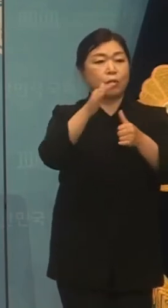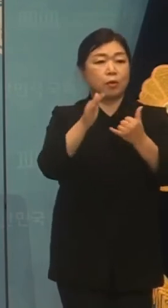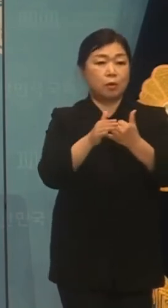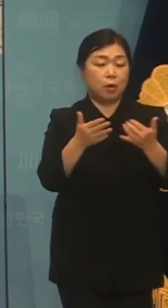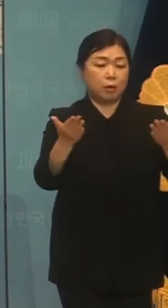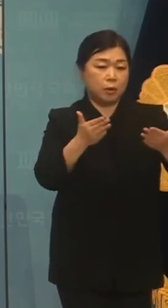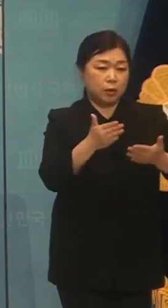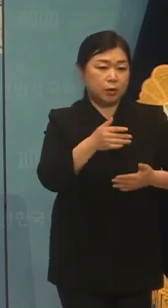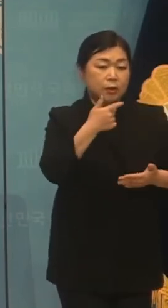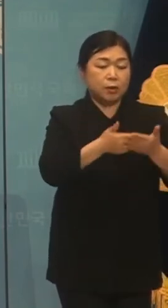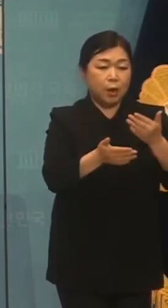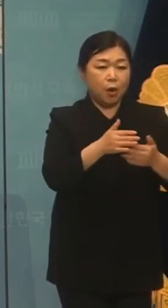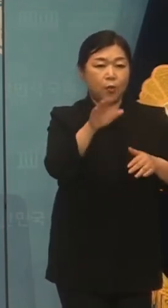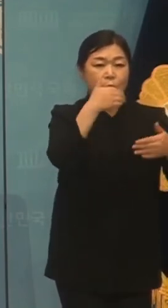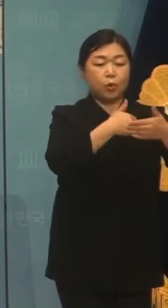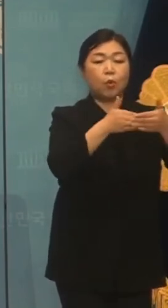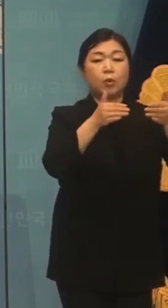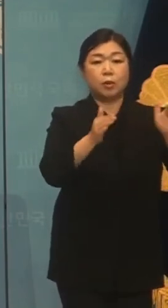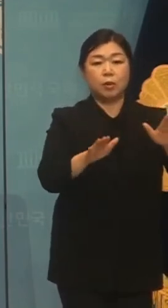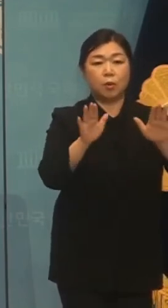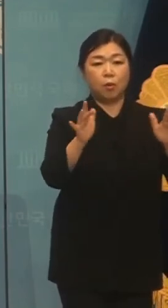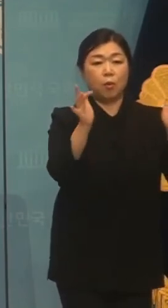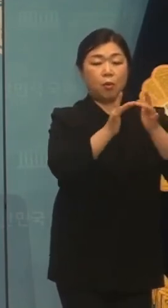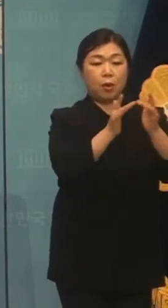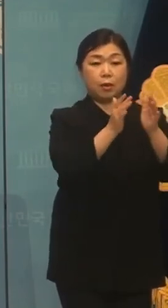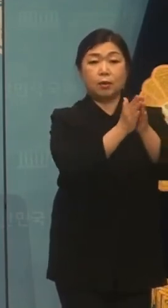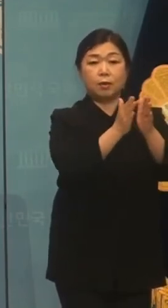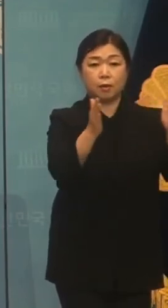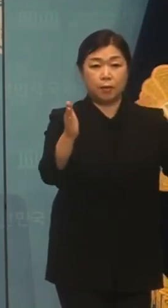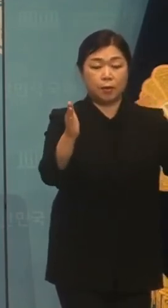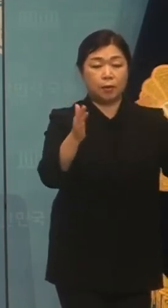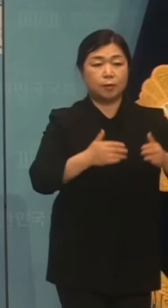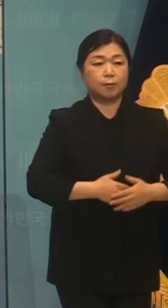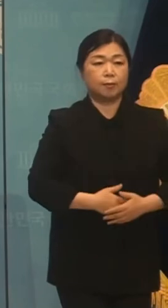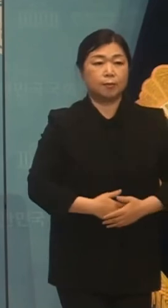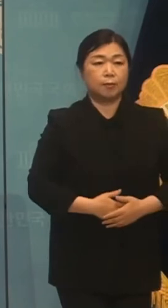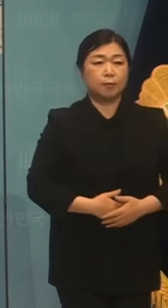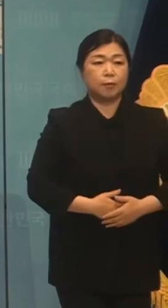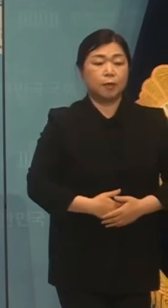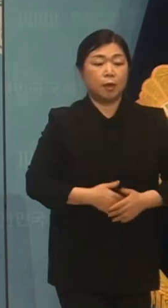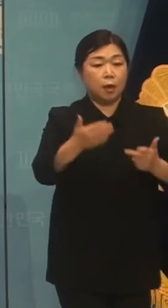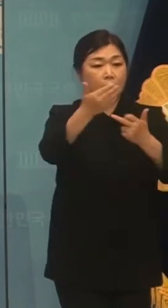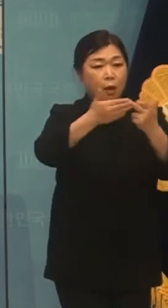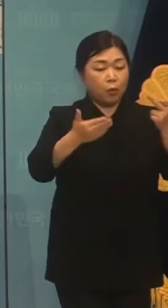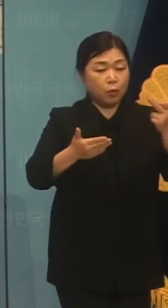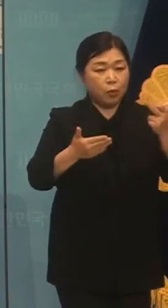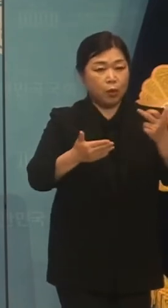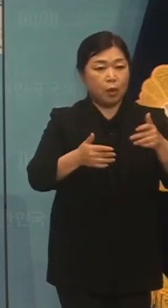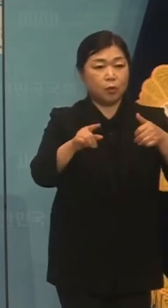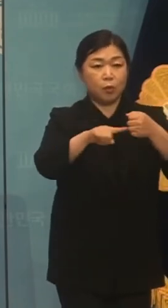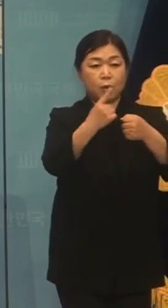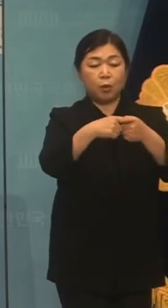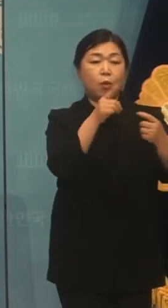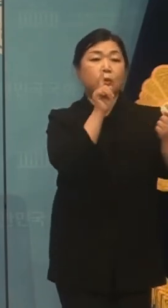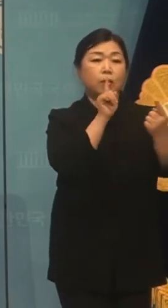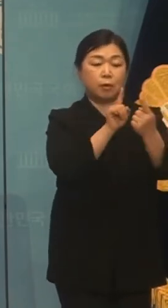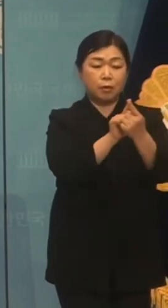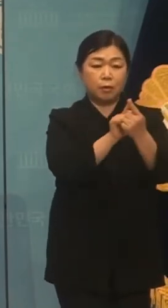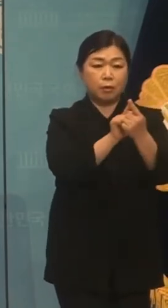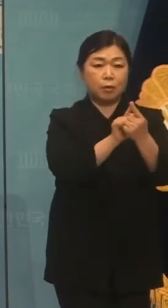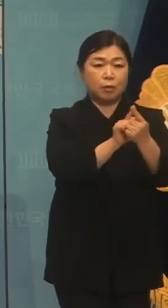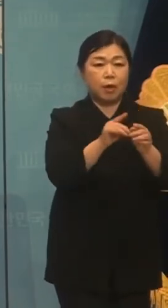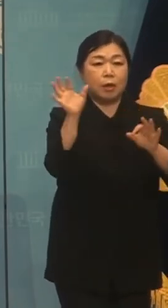진로체험교실이 온라인으로 실시되며 그리고 강원도 지역 초등학교를 대상으로 해서